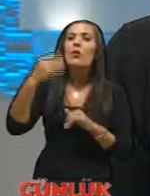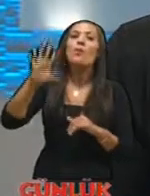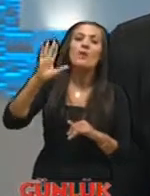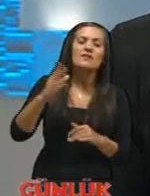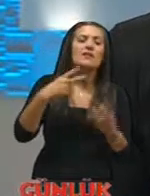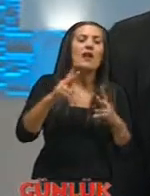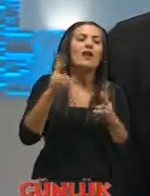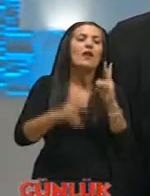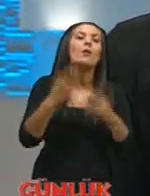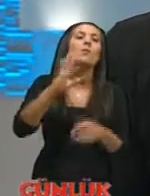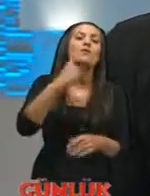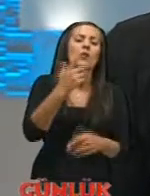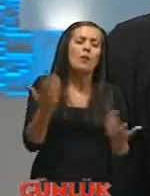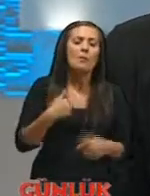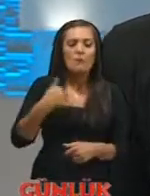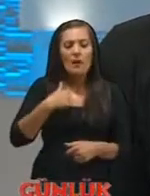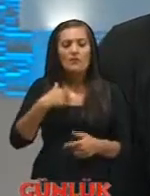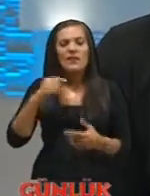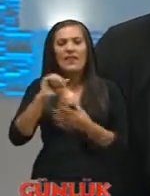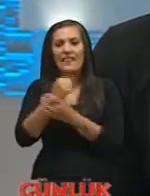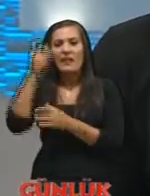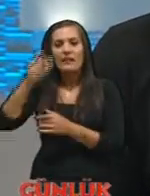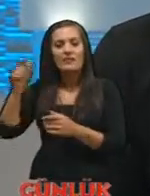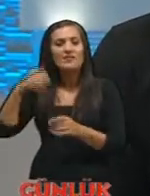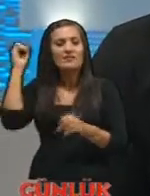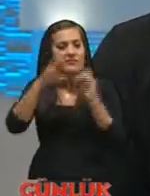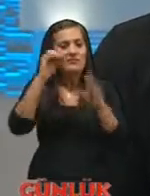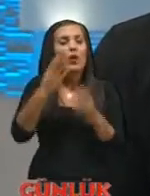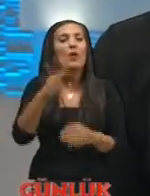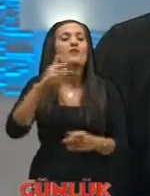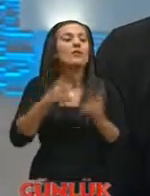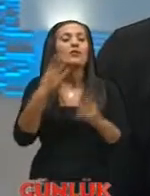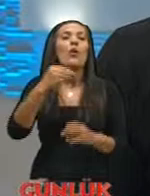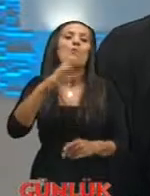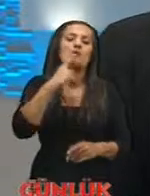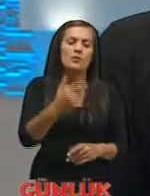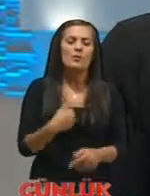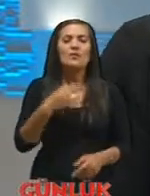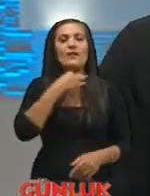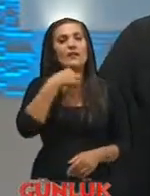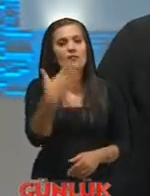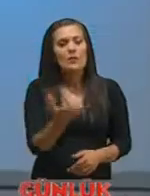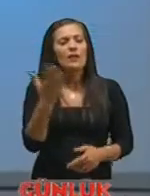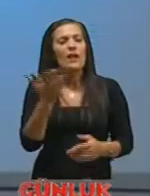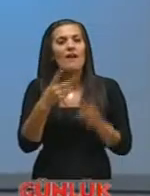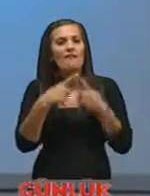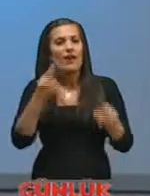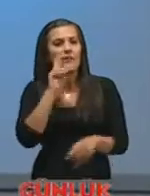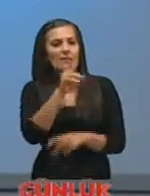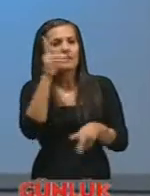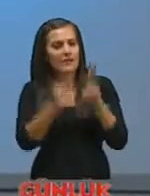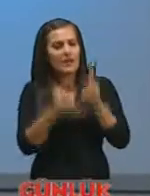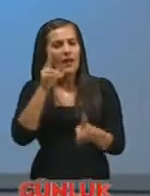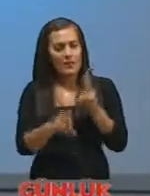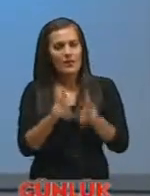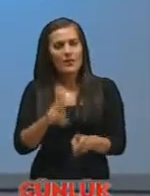tiyatro olmaz diyor ama bence teknik olmasa da tiyatro olmaz diyorum teşekkür ediyoruz daha farklı seyredeceğiz artık tiyatro